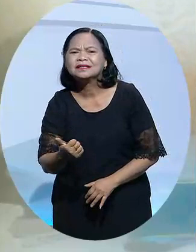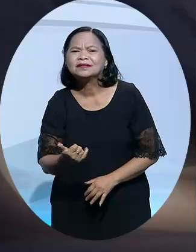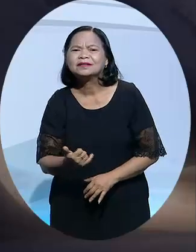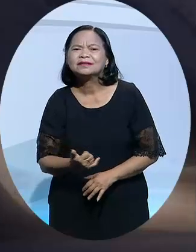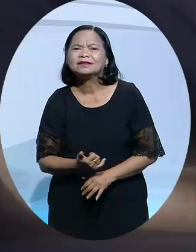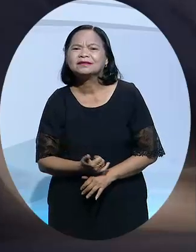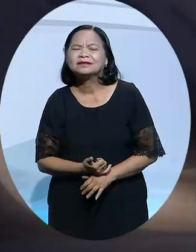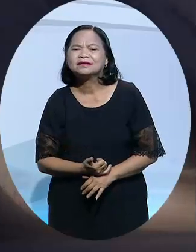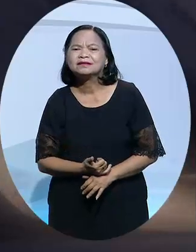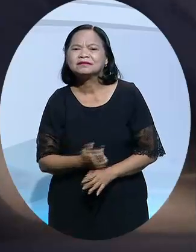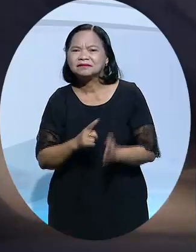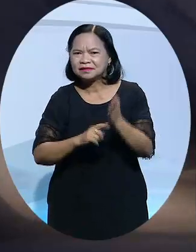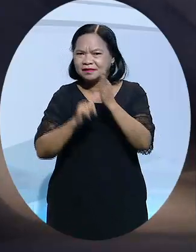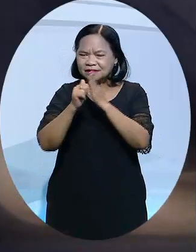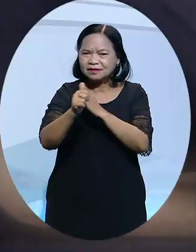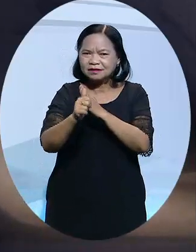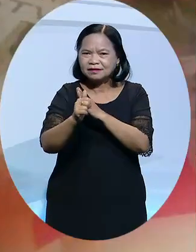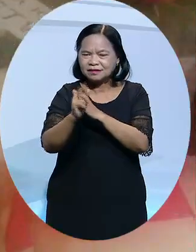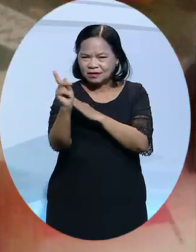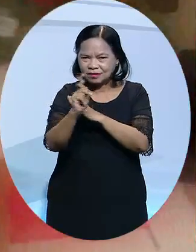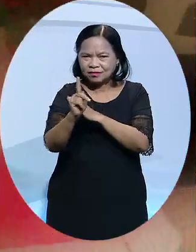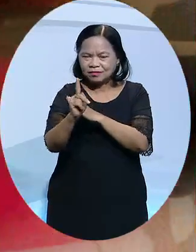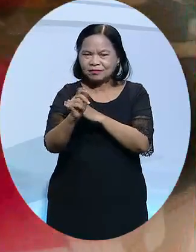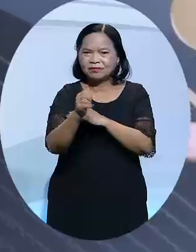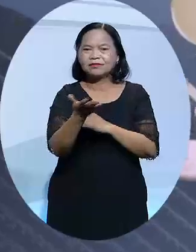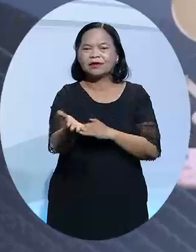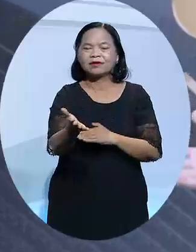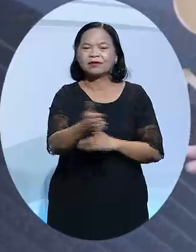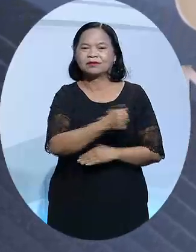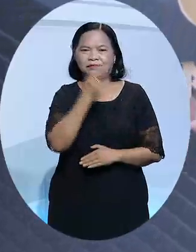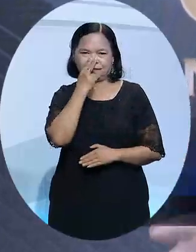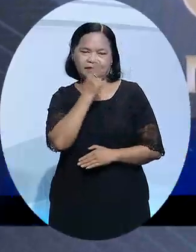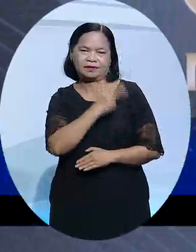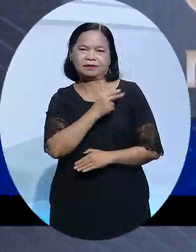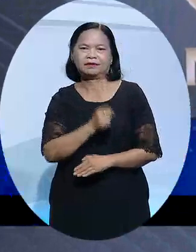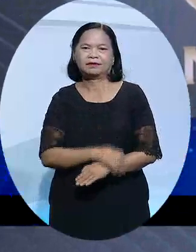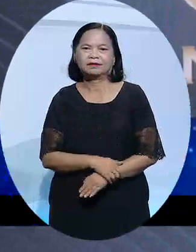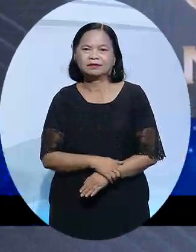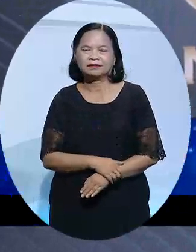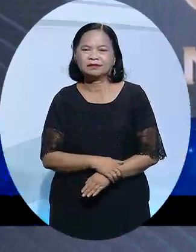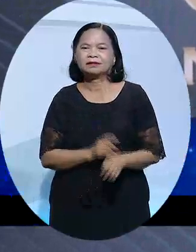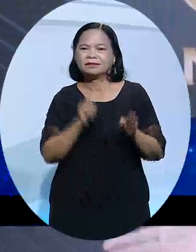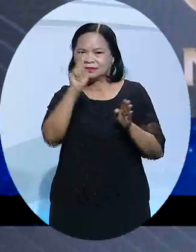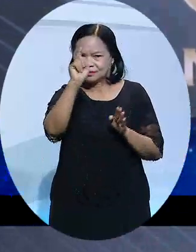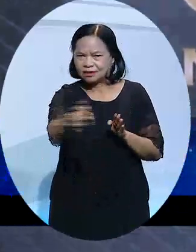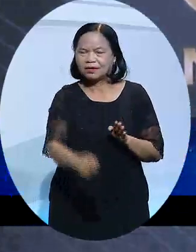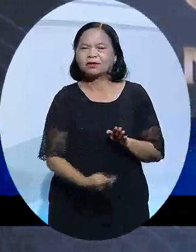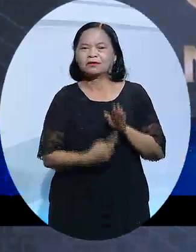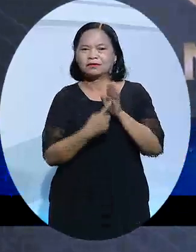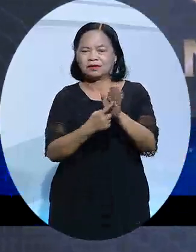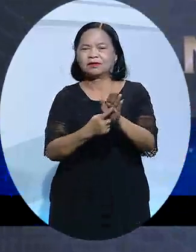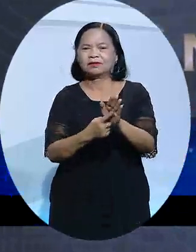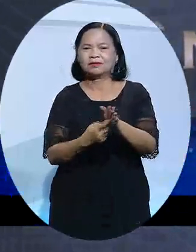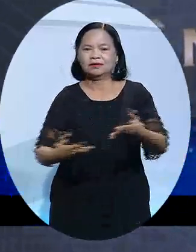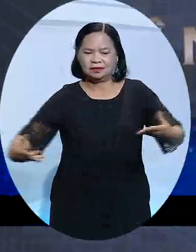tín chất lượng phù hợp với mọi người và đây cần những điểm như thế này. Có một trung tâm đầu tư chất